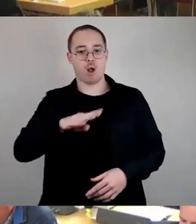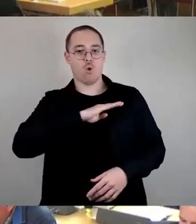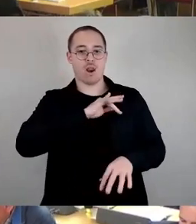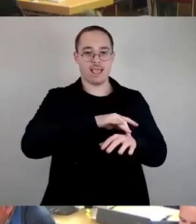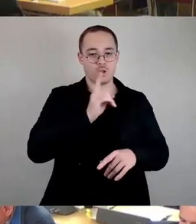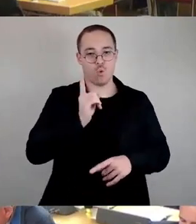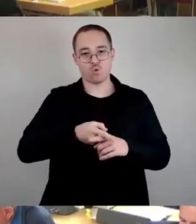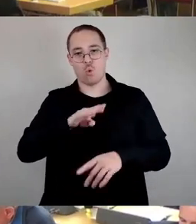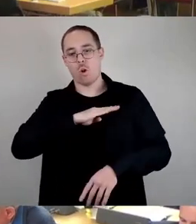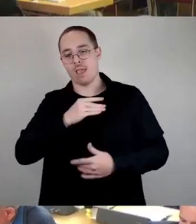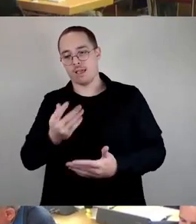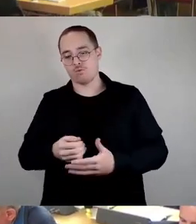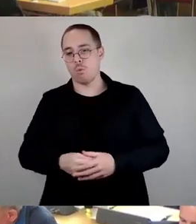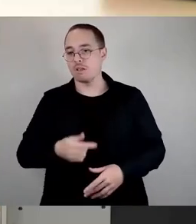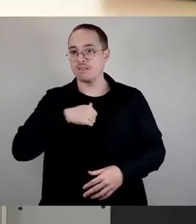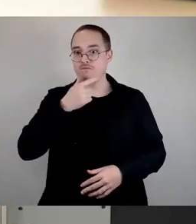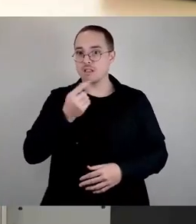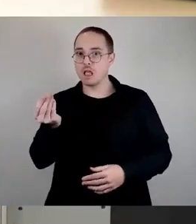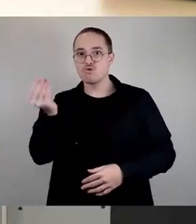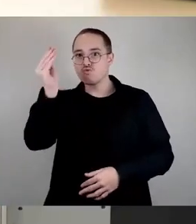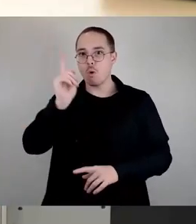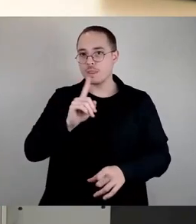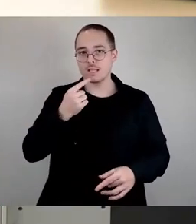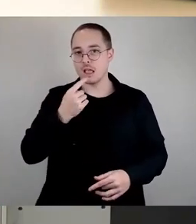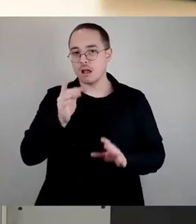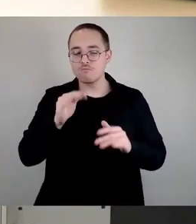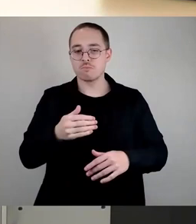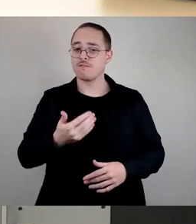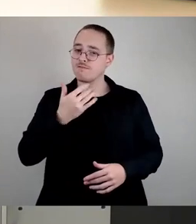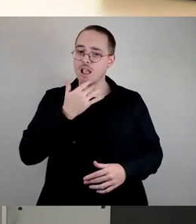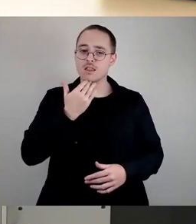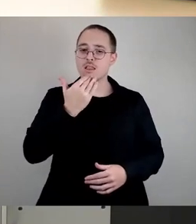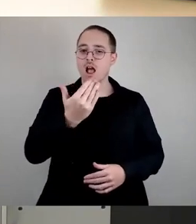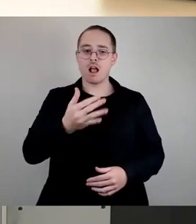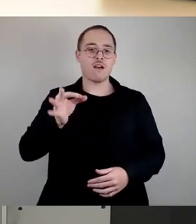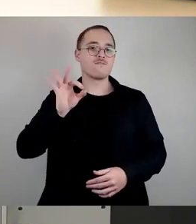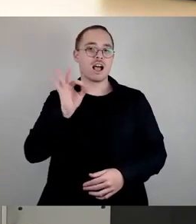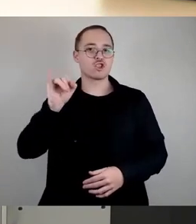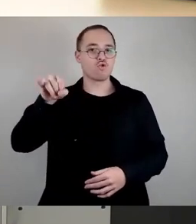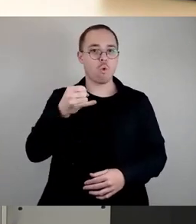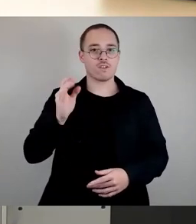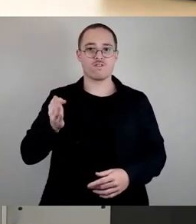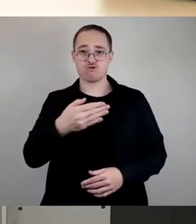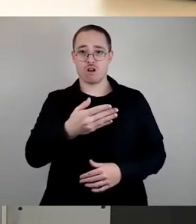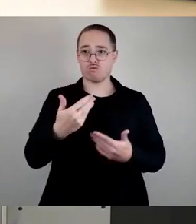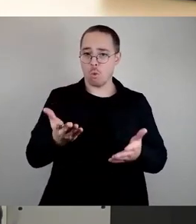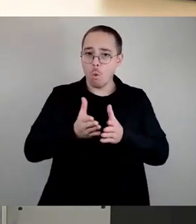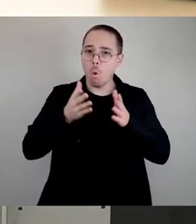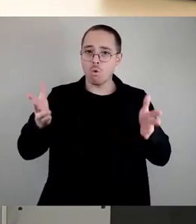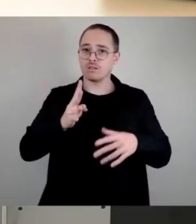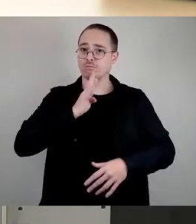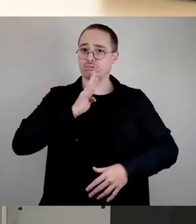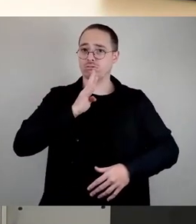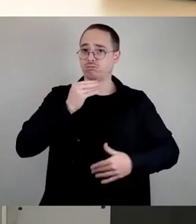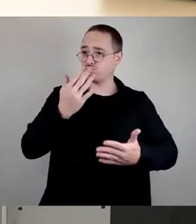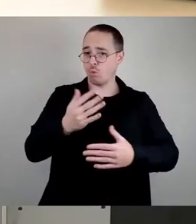Kollegen aus Klotsche gesagt haben. Vielen Dank, Franzose Fischer, ein großer, mich sehr erfreulender Redebeitrag. Hätte ich ja gar nicht zugedauert, hätte ich es beinahe gesagt. Nee, alles